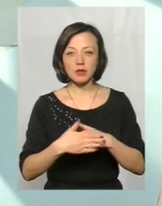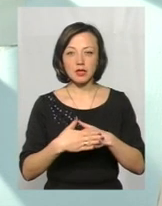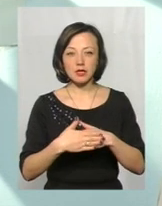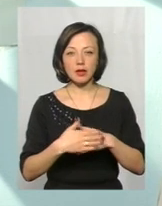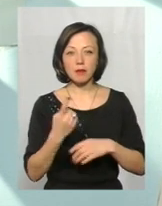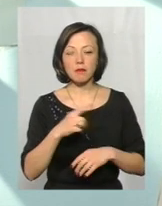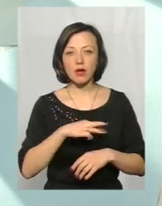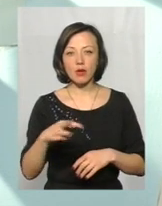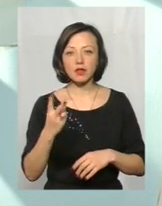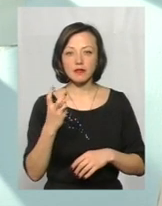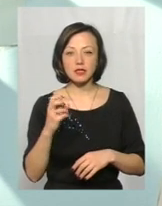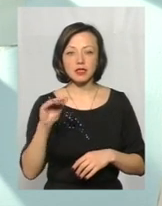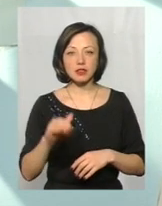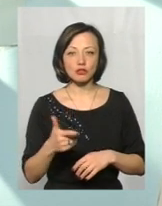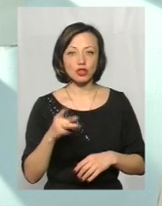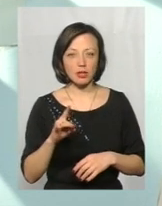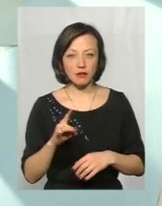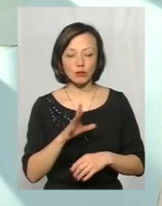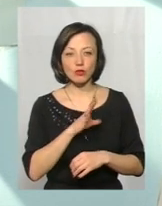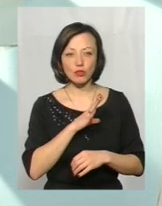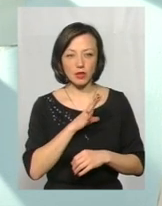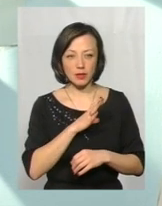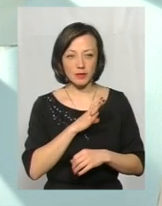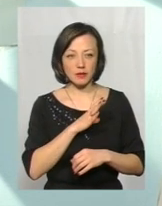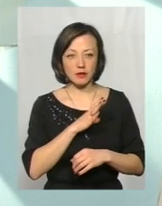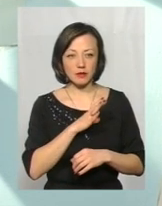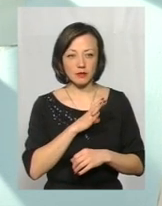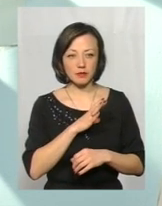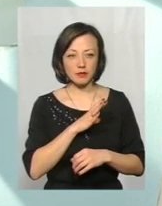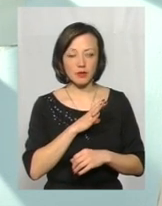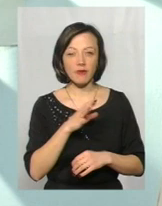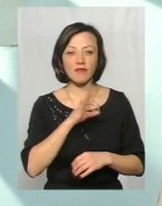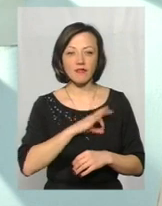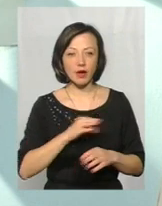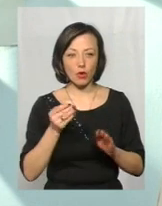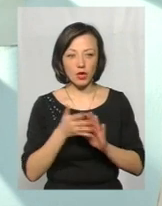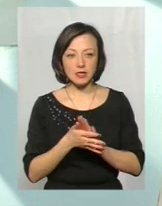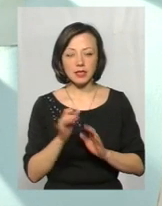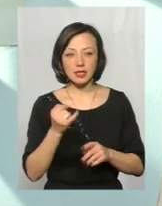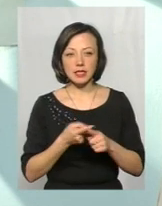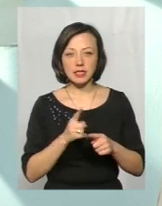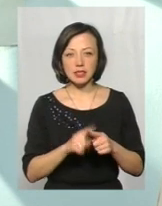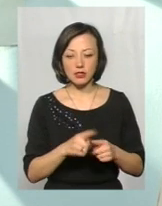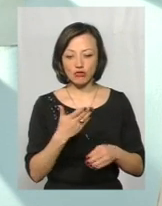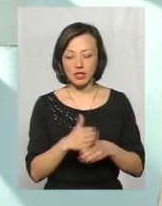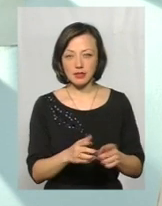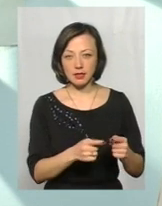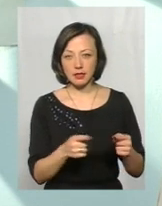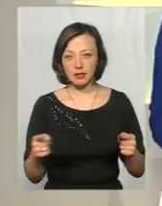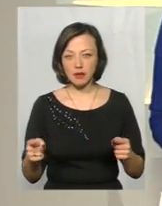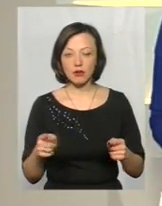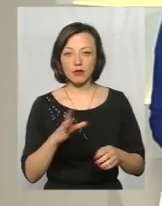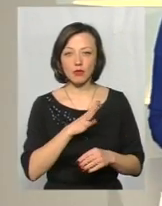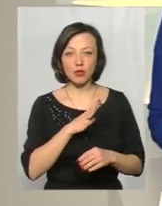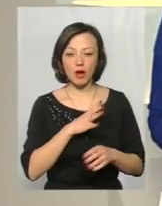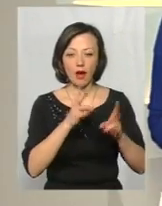1 млн 200 тис. грн. Вони були використані і оці ділянки, які були